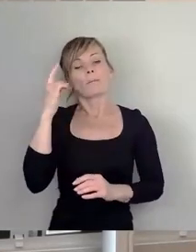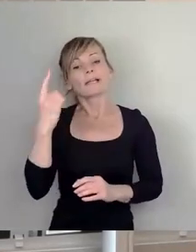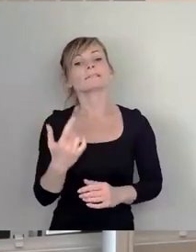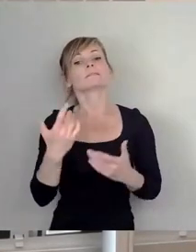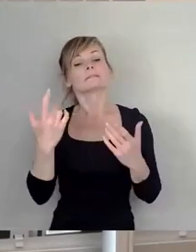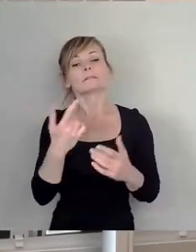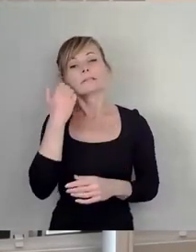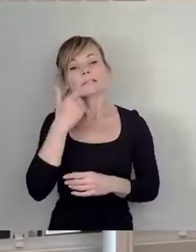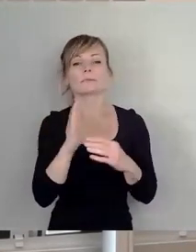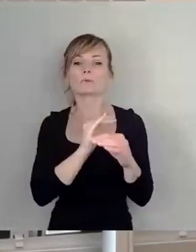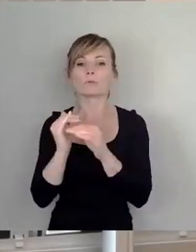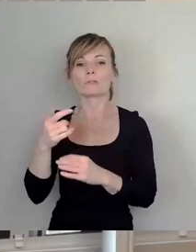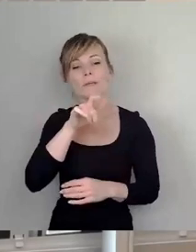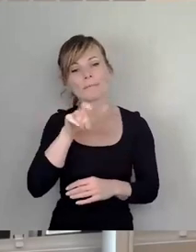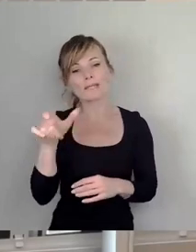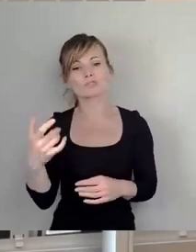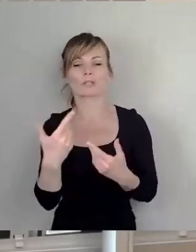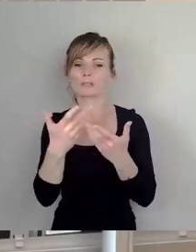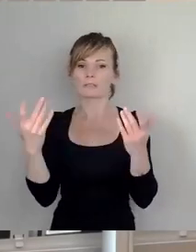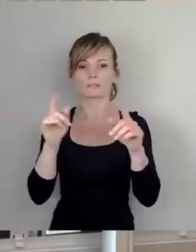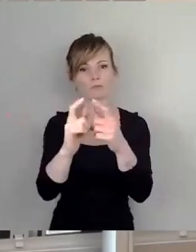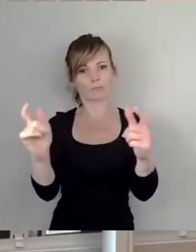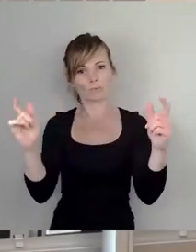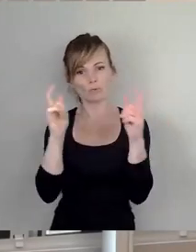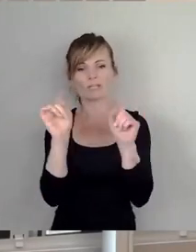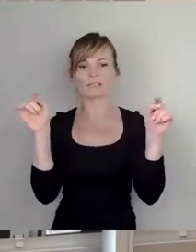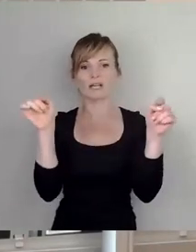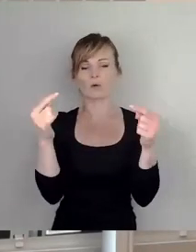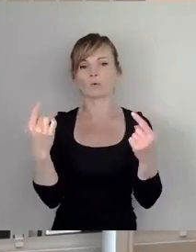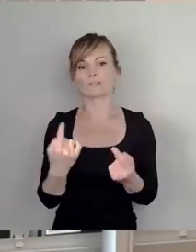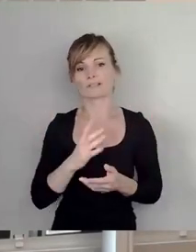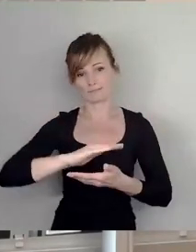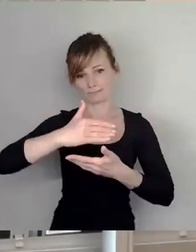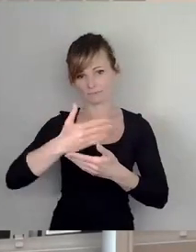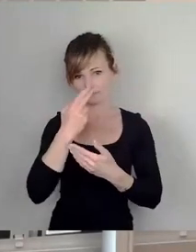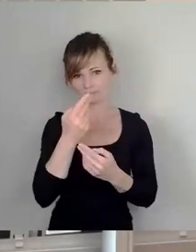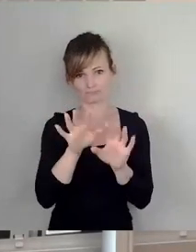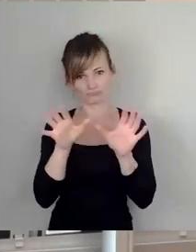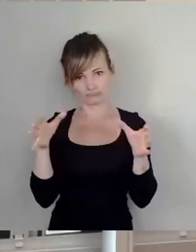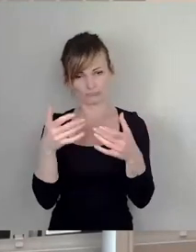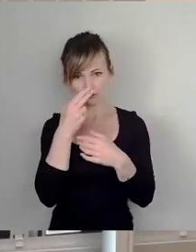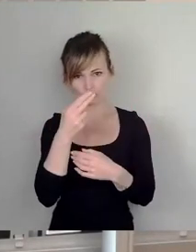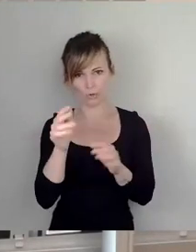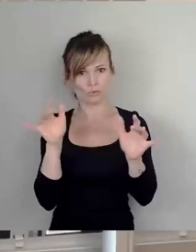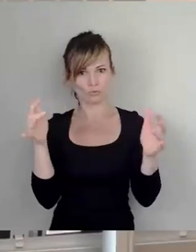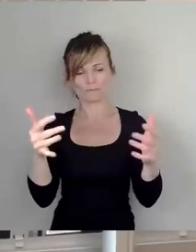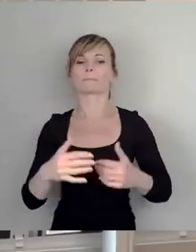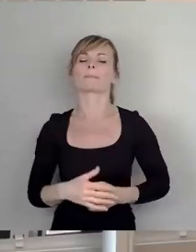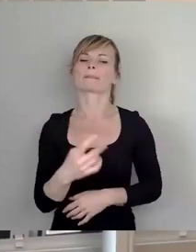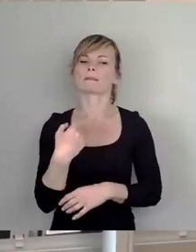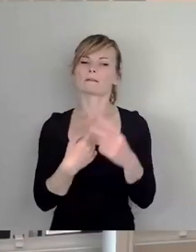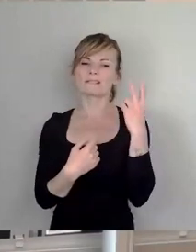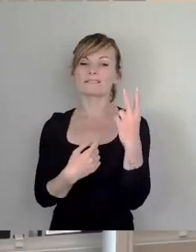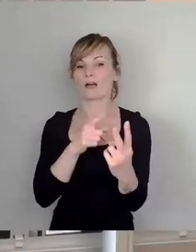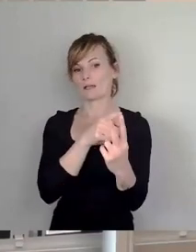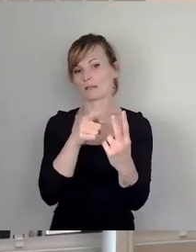Kollegen, liebe Menschen auf der Tribüne und draußen an den Datenendgeräten. Ich habe zwei Gründe, warum ich